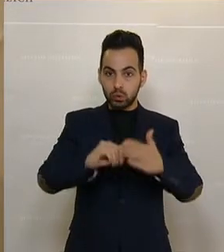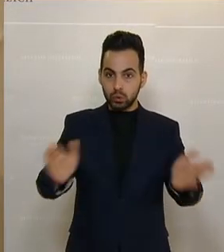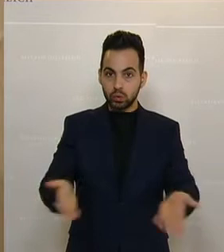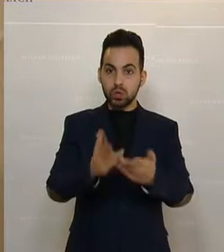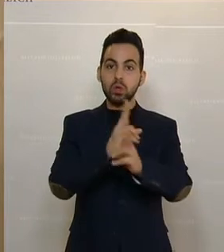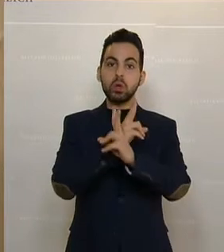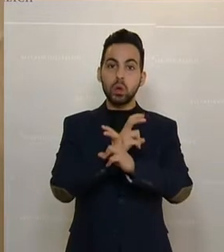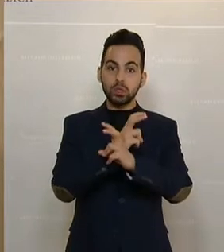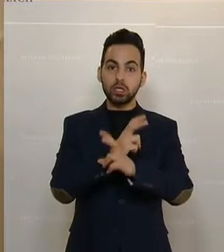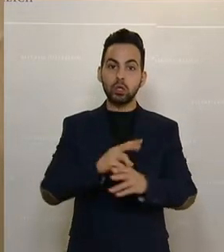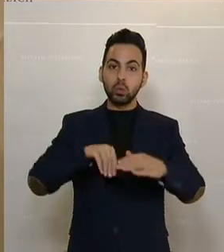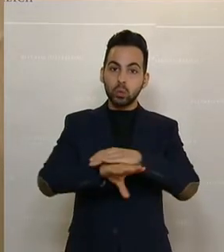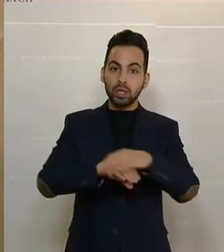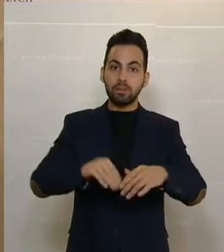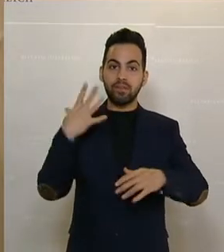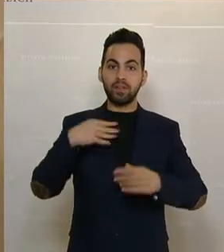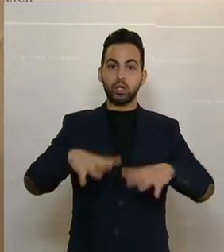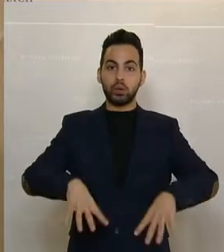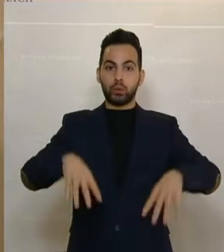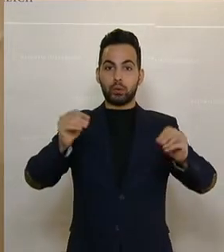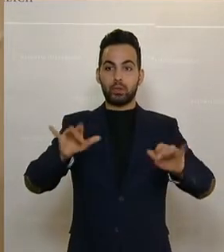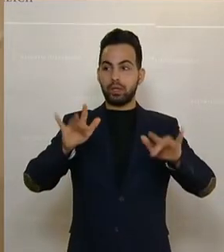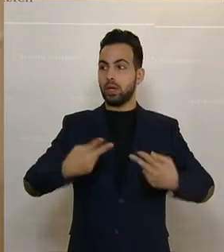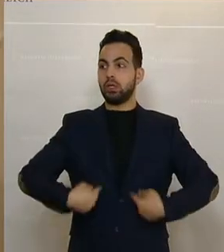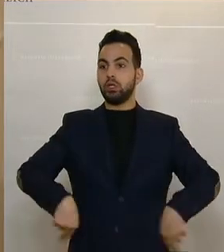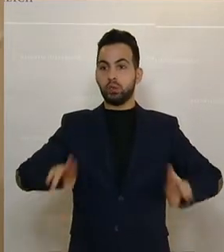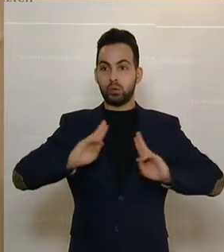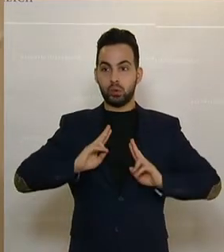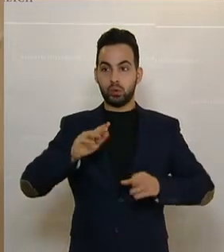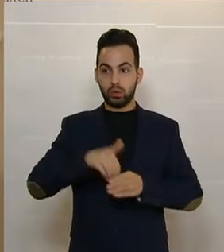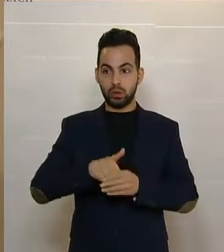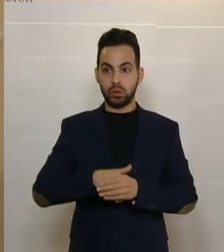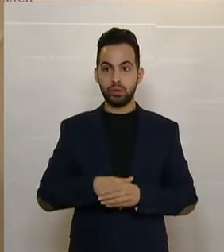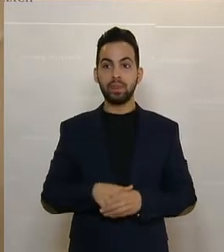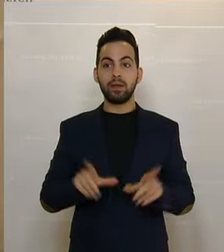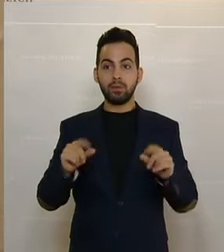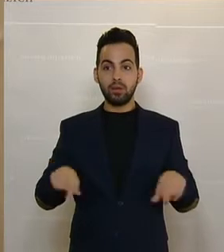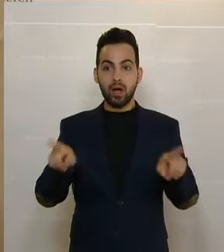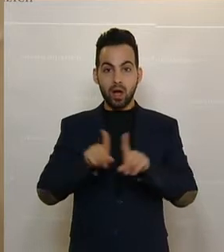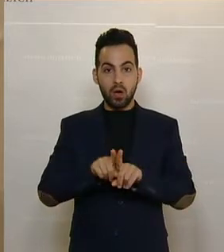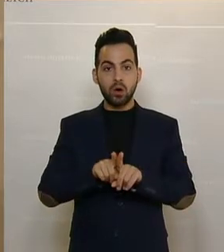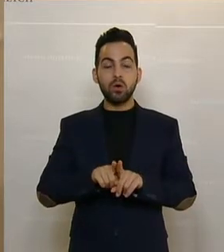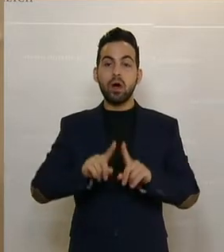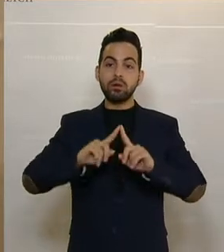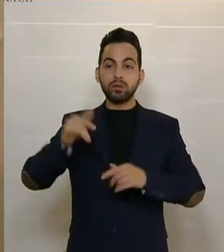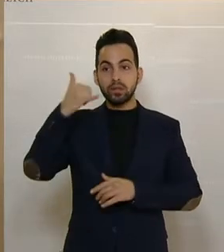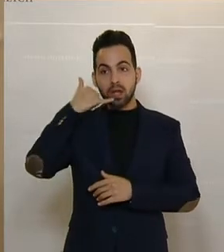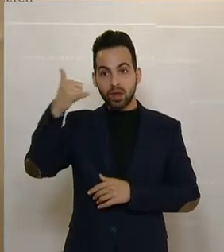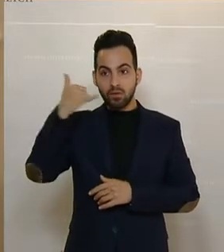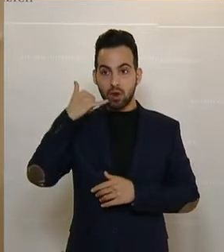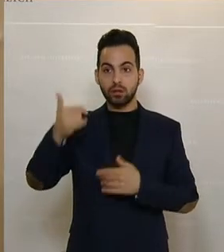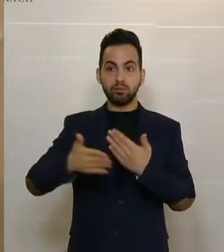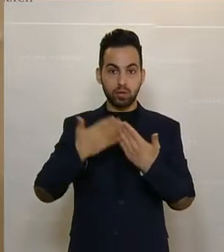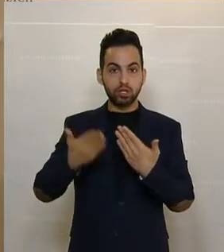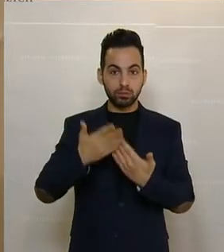österreichische Unternehmen wieder gründen zu lassen, zurückzuholen auch. Und anderes Telefonat, Greg Weiler,